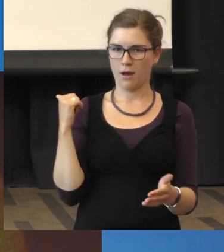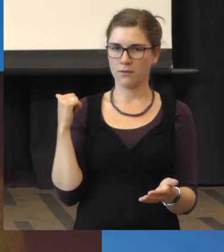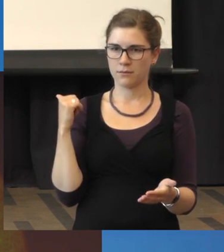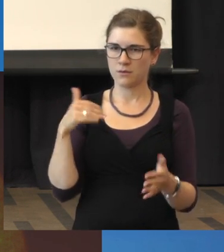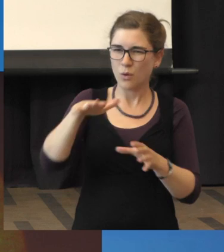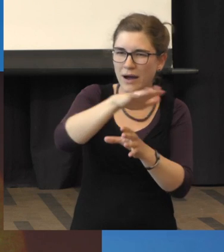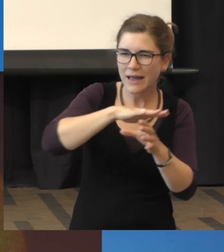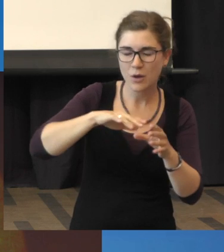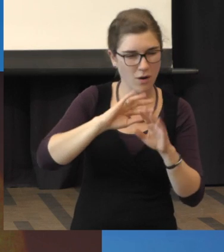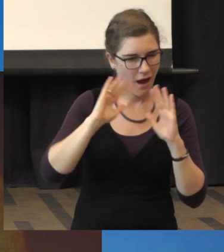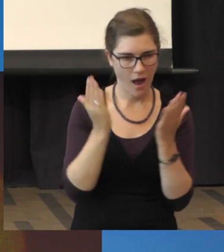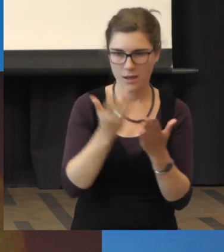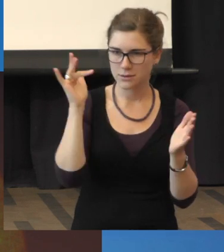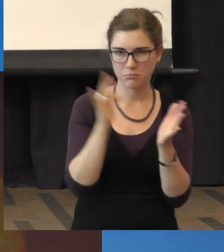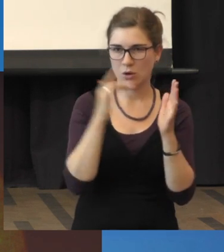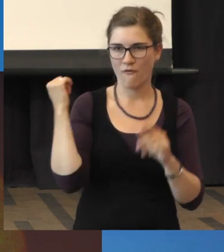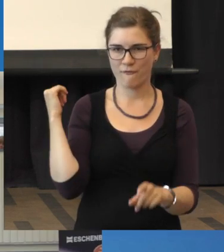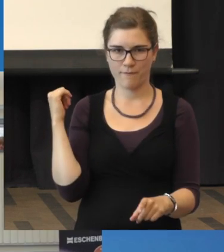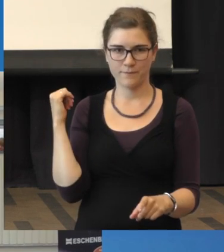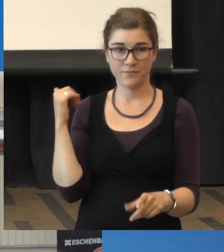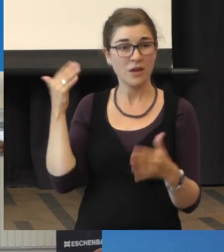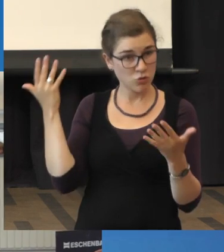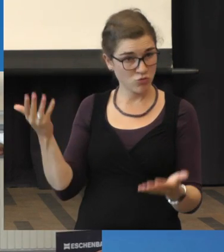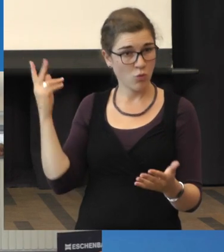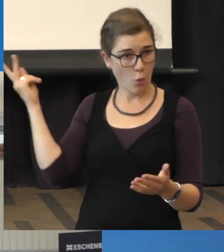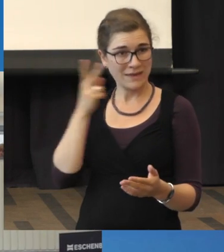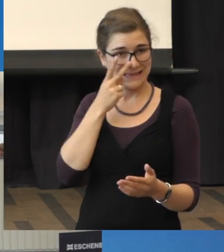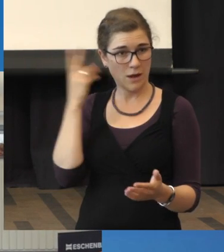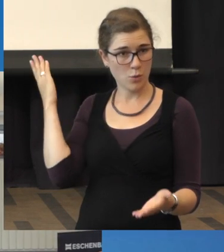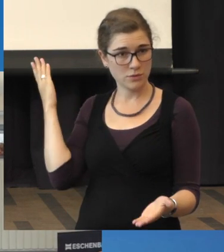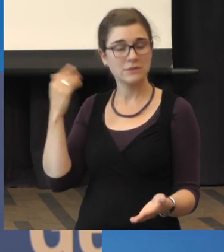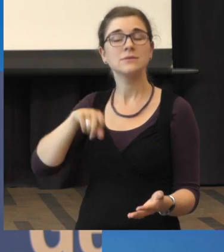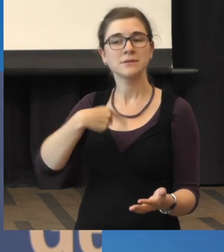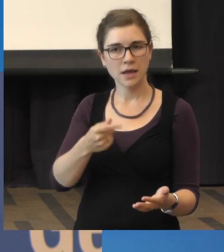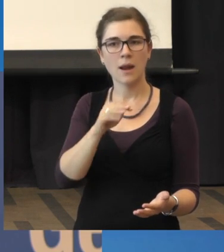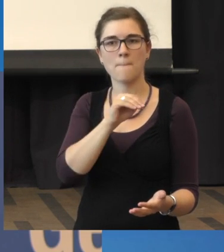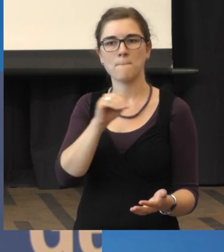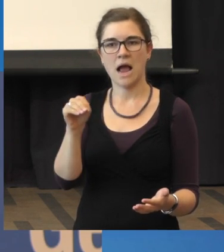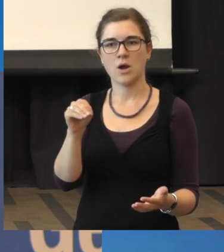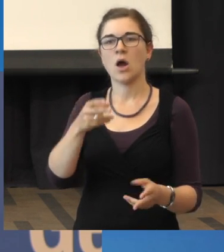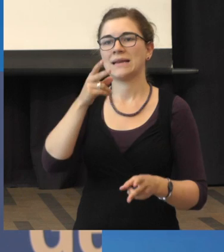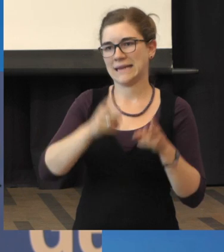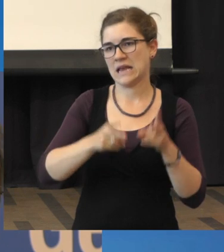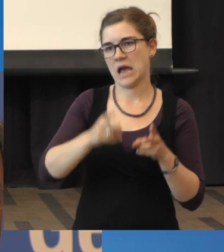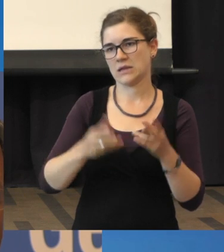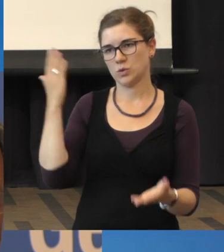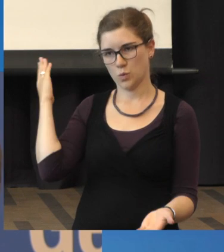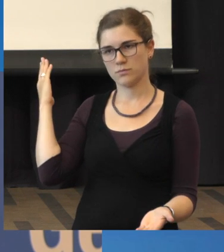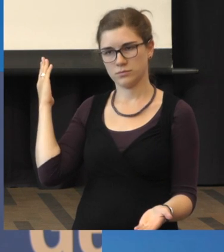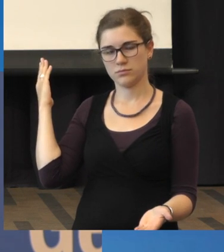Region ist betroffen. Wenn Sie das haben, Sie da Veränderungen haben, dann haben Sie Makuladegeneration.